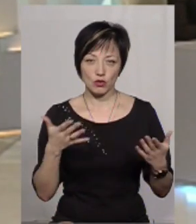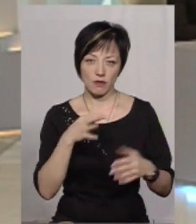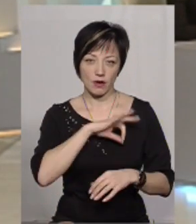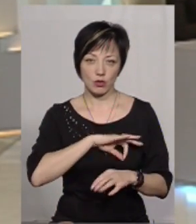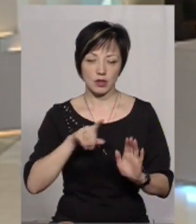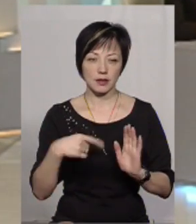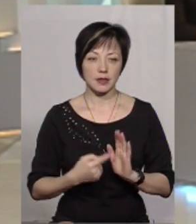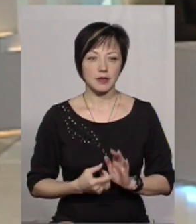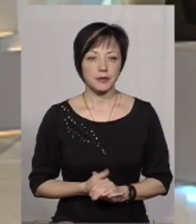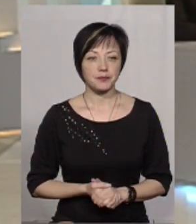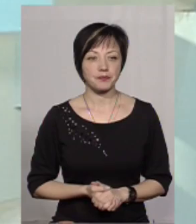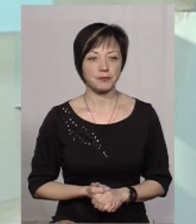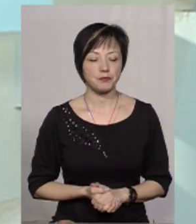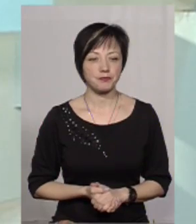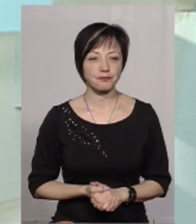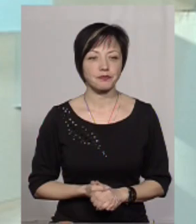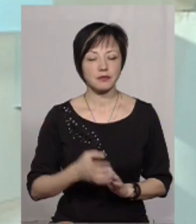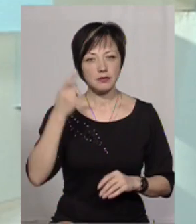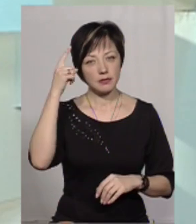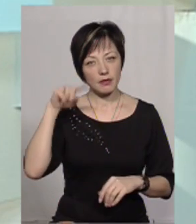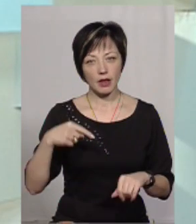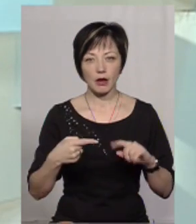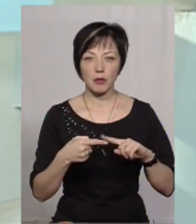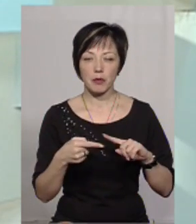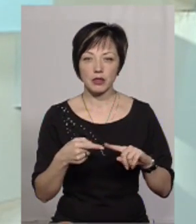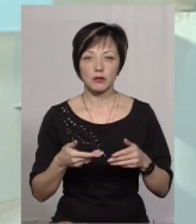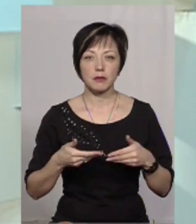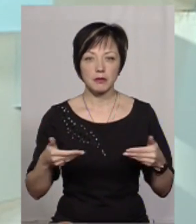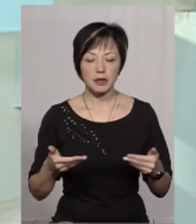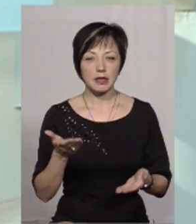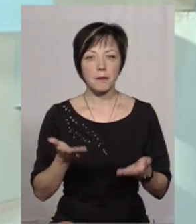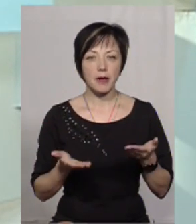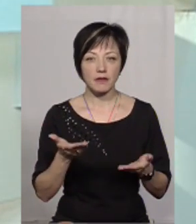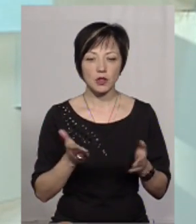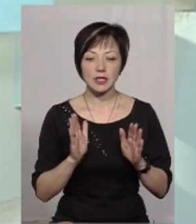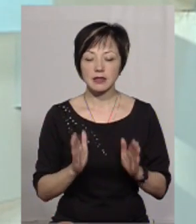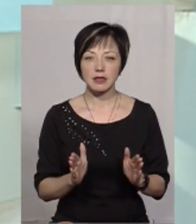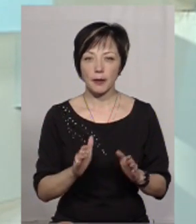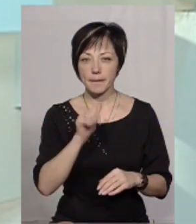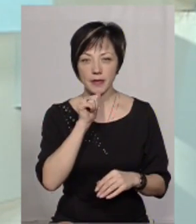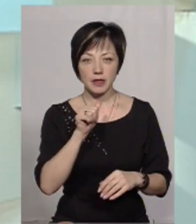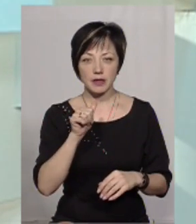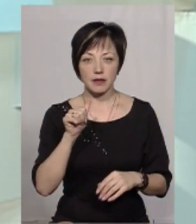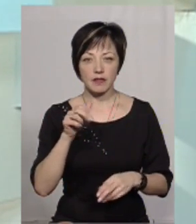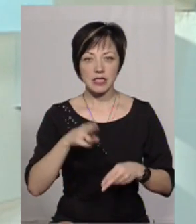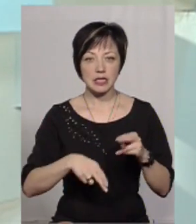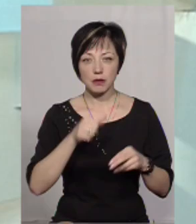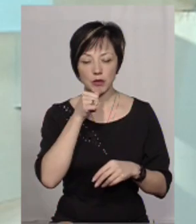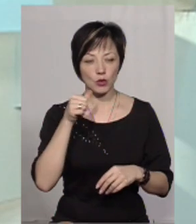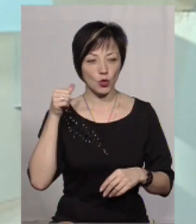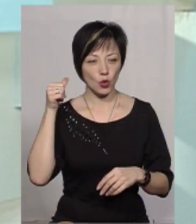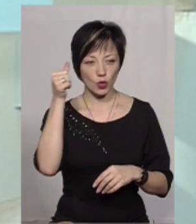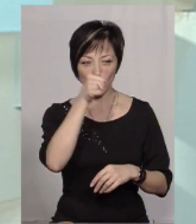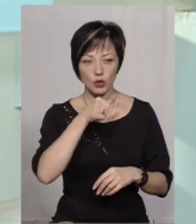використовувати? Ну, знаєте, по-перше, ми, напевно, практично тільки в кінці минулого